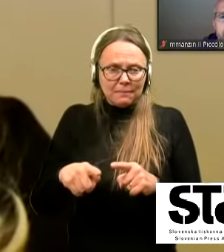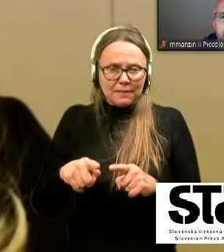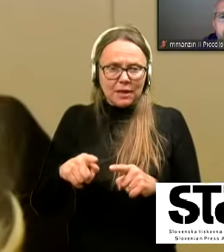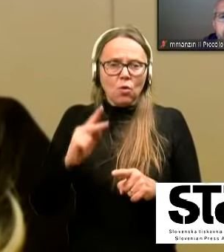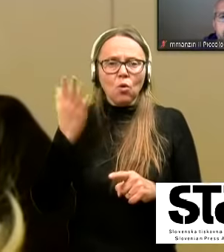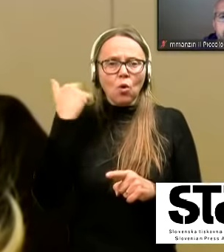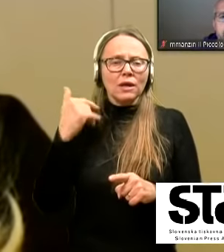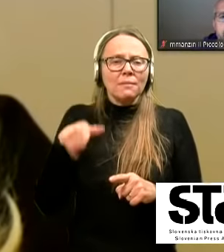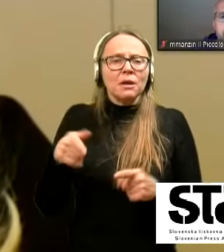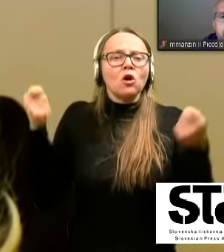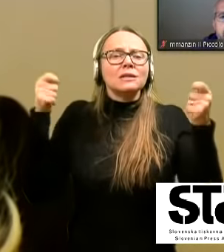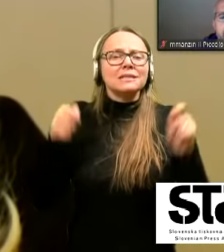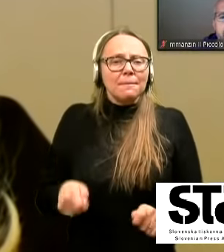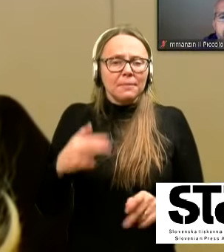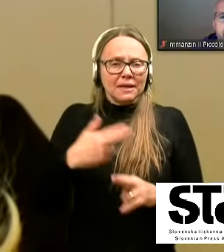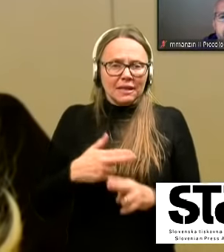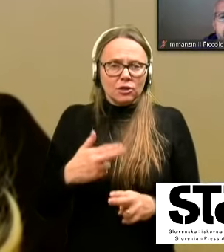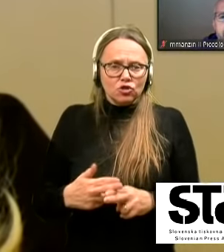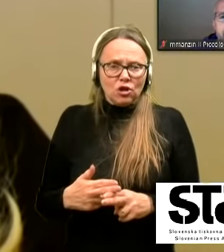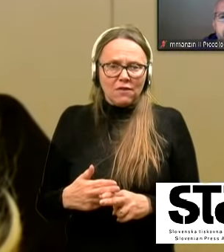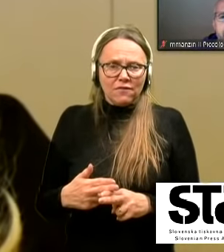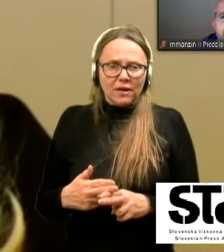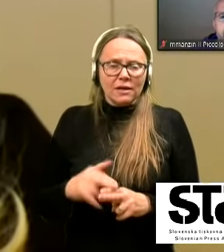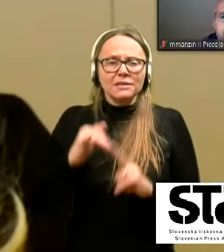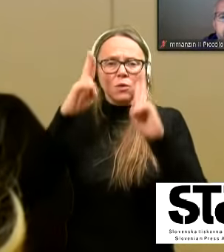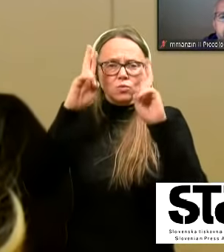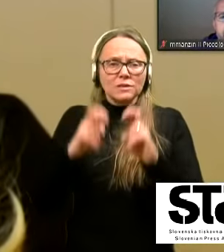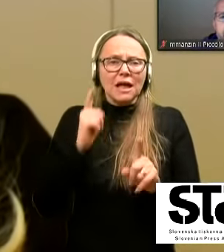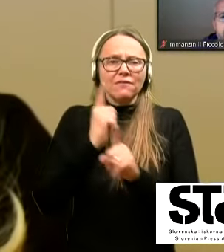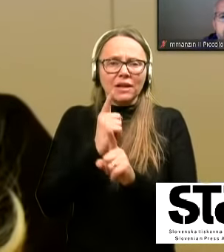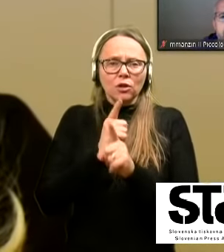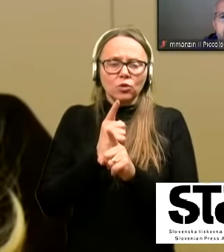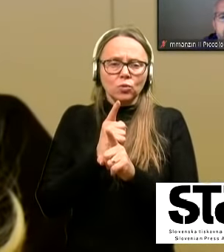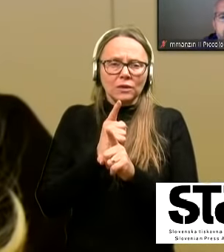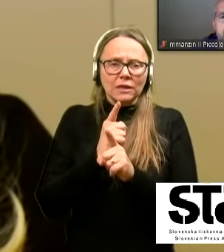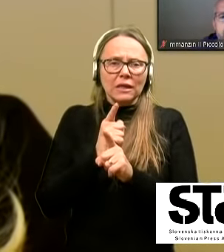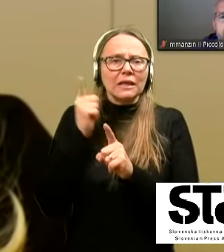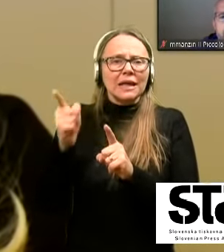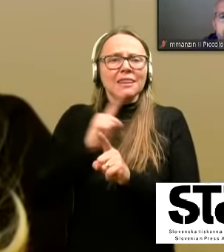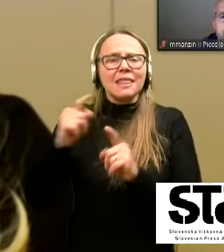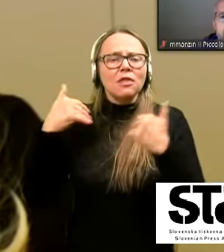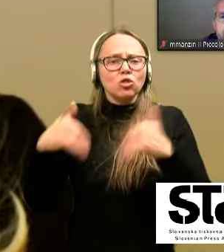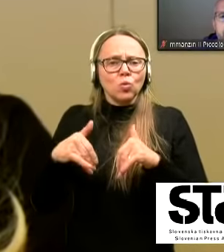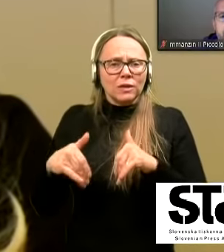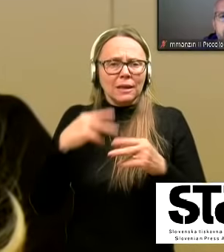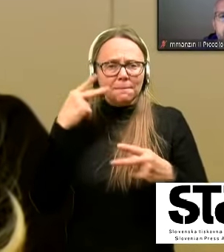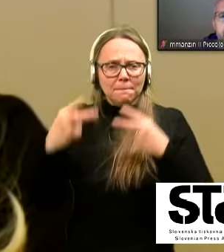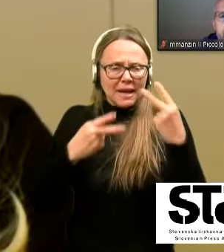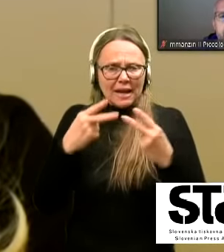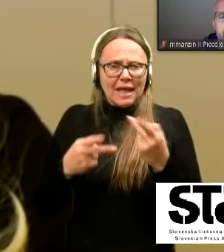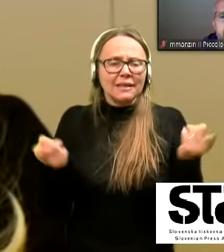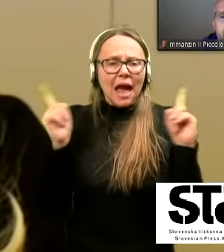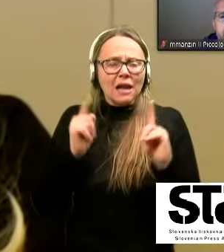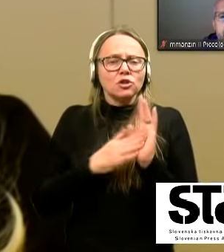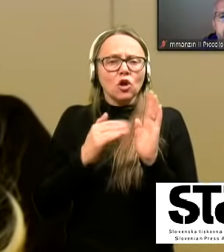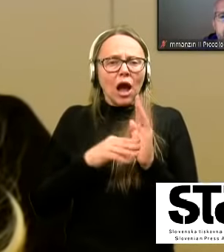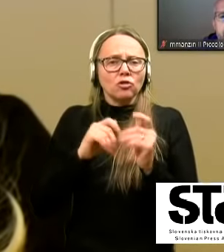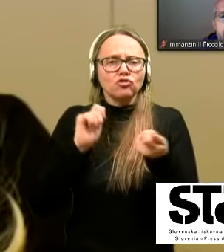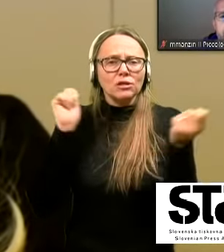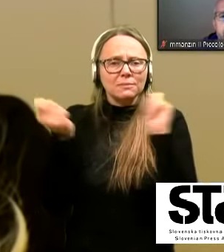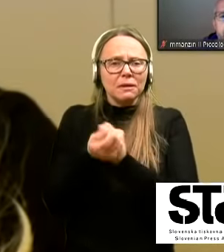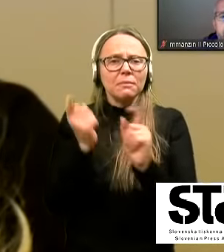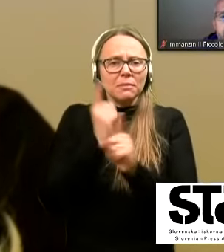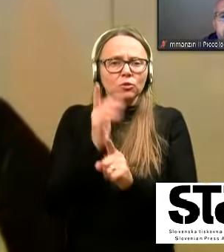bilo to za prvke države, se je ustavila tudi elektiva. Zanima me, če so kakšne spremembe tudi na področju